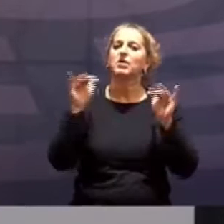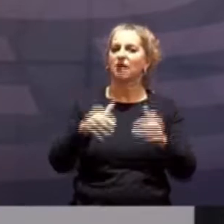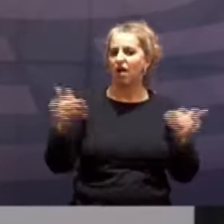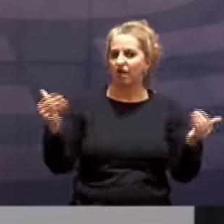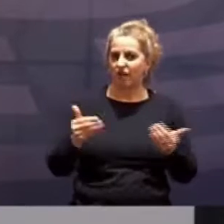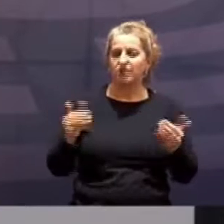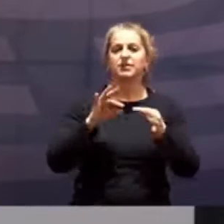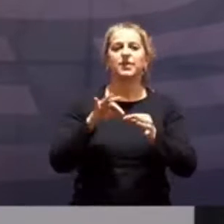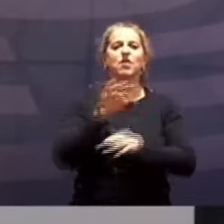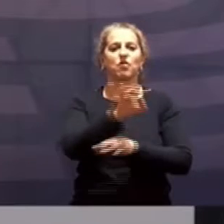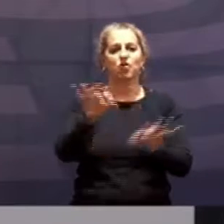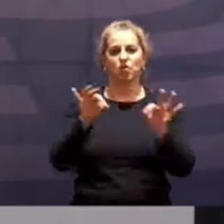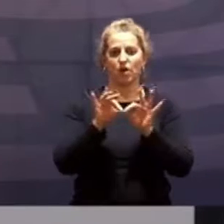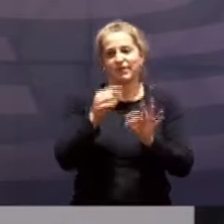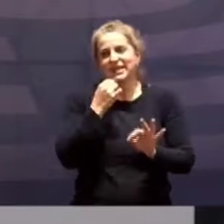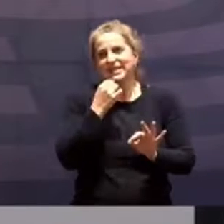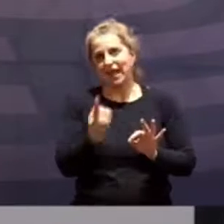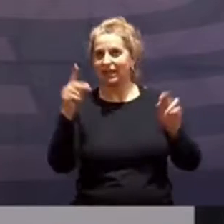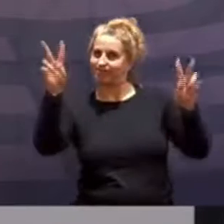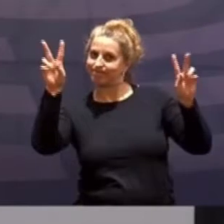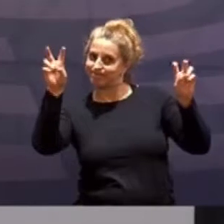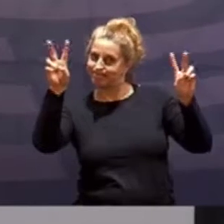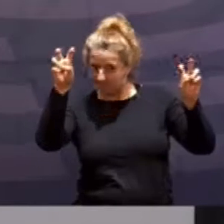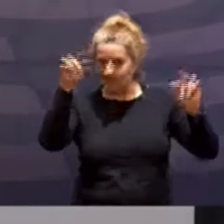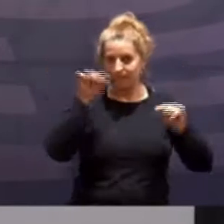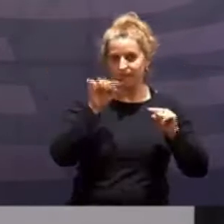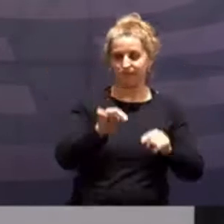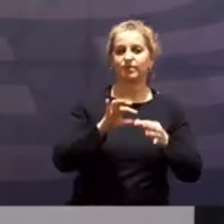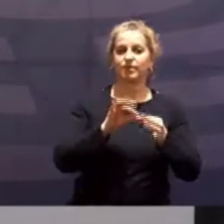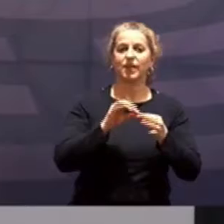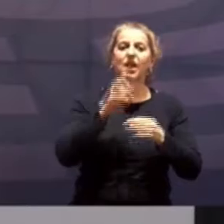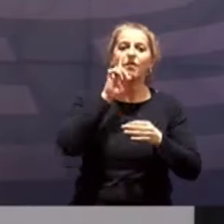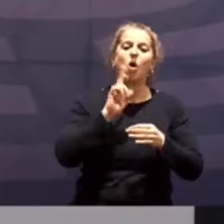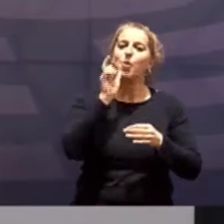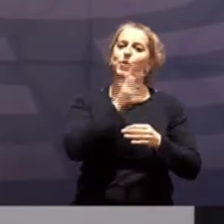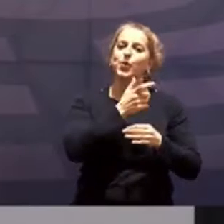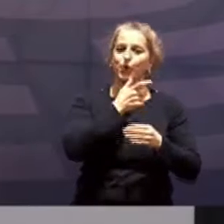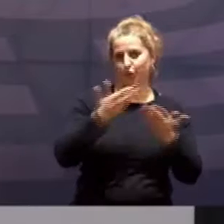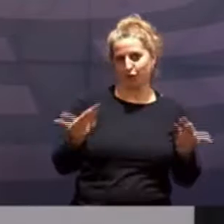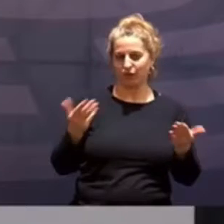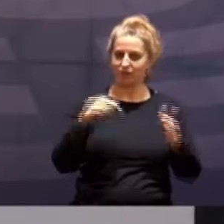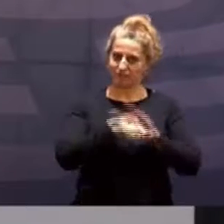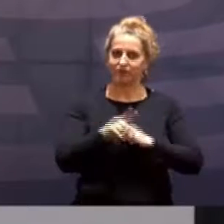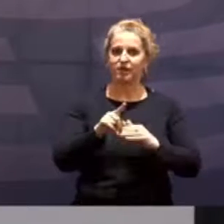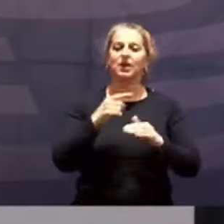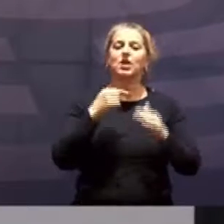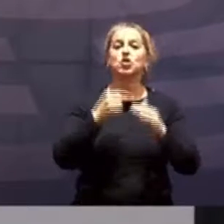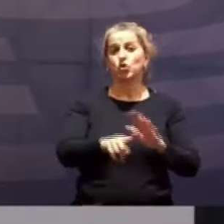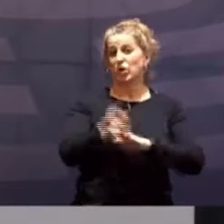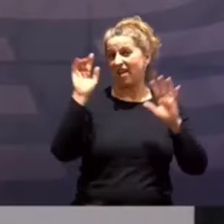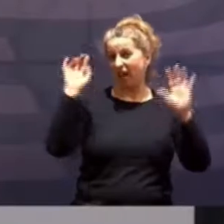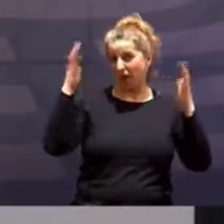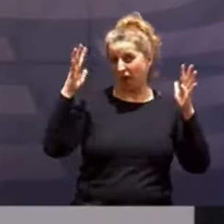Aufwertung der sogenannten, und ich möchte das in Anführungsstrichen verstanden wissen, Frauenberufe zu sorgen, die sich von Applaus alleine